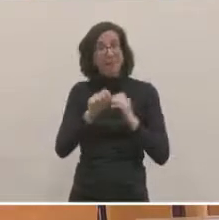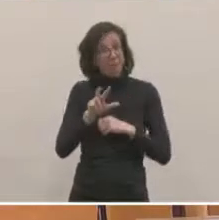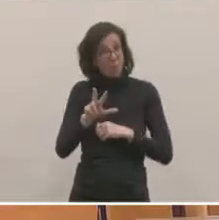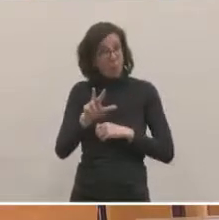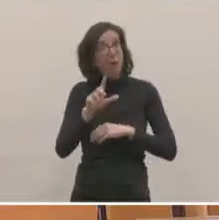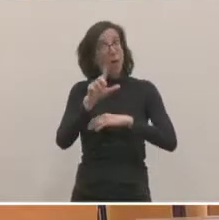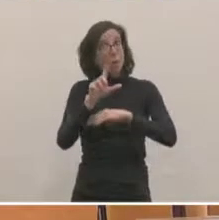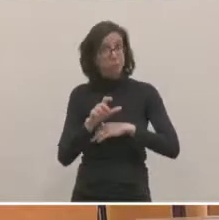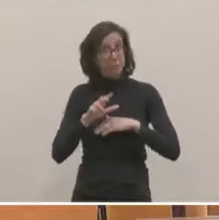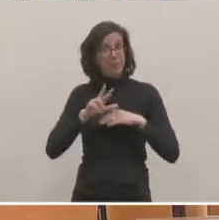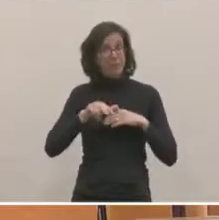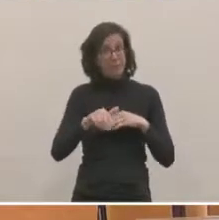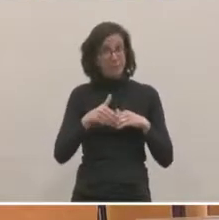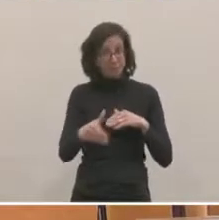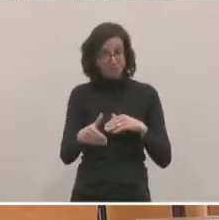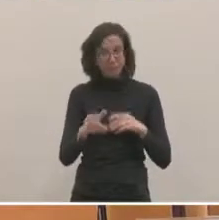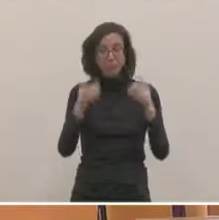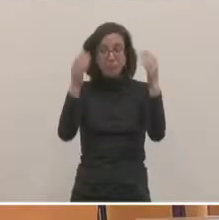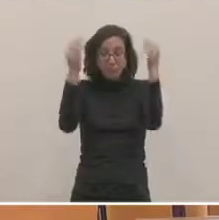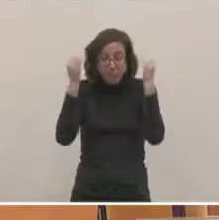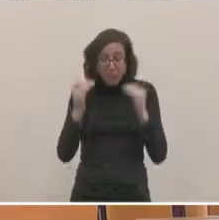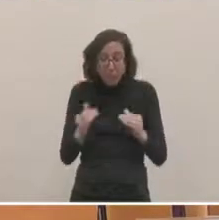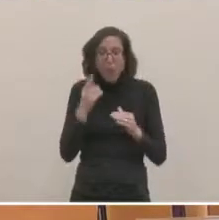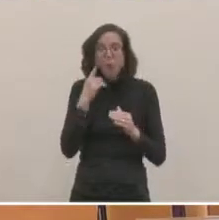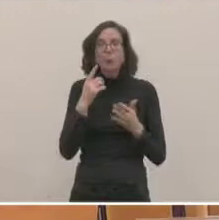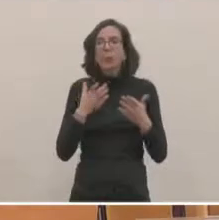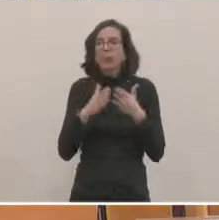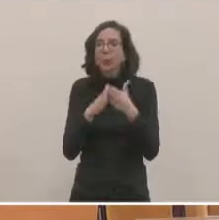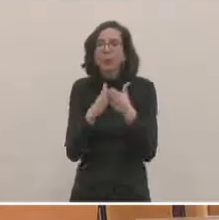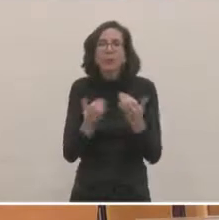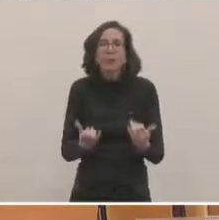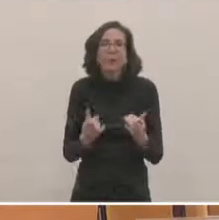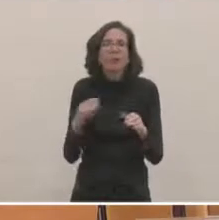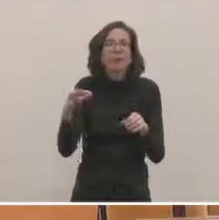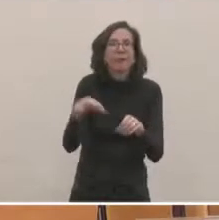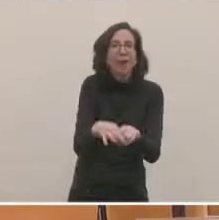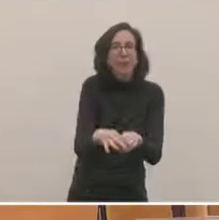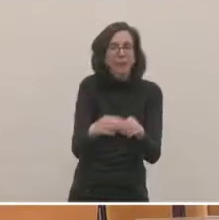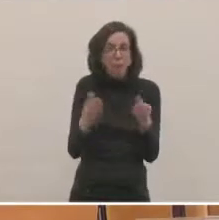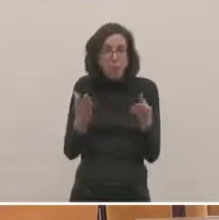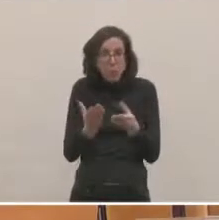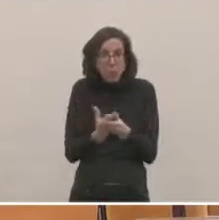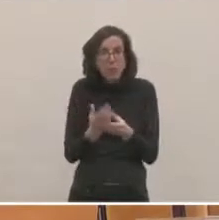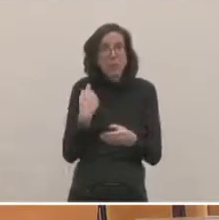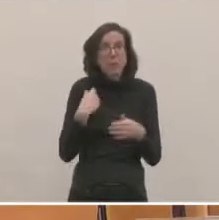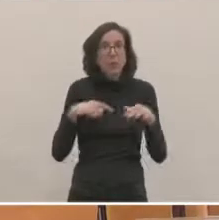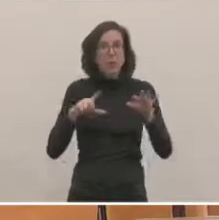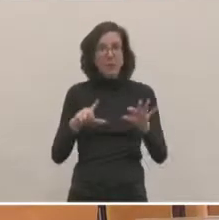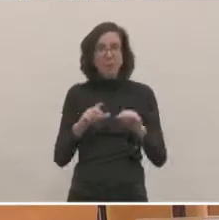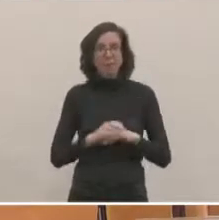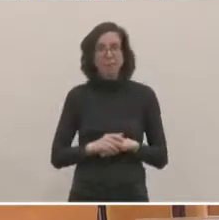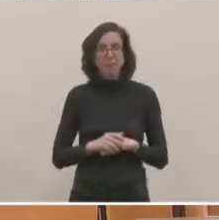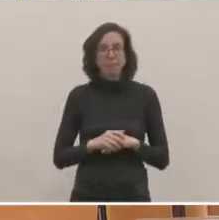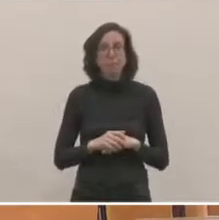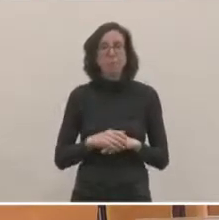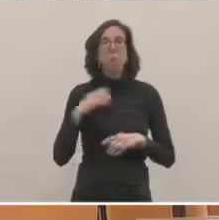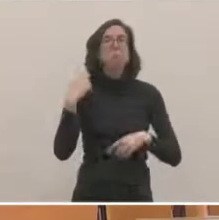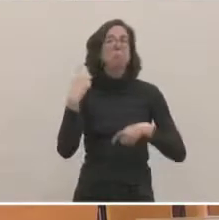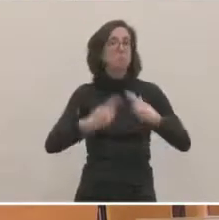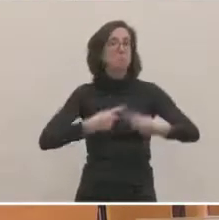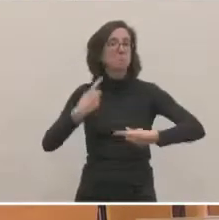L'affaire numéro 7. Oui, l'affaire suivante. Donc, là aussi, au cours de l'année 2022,